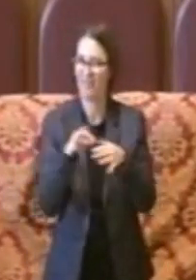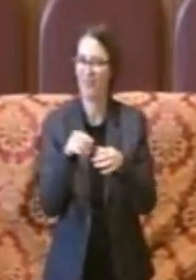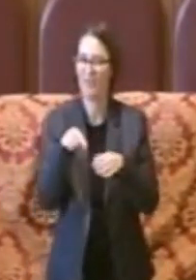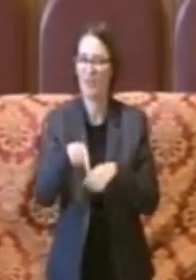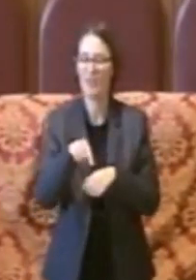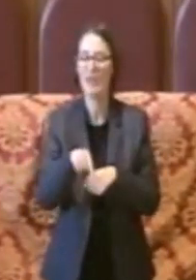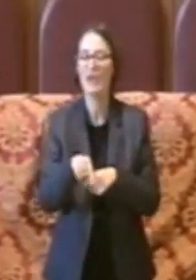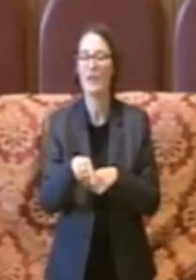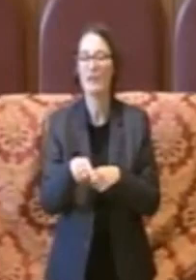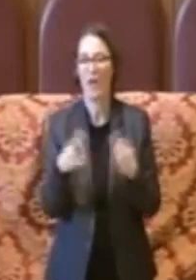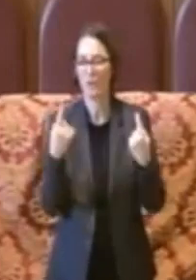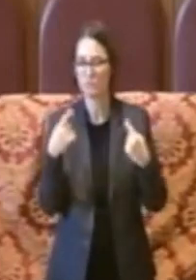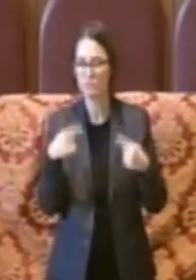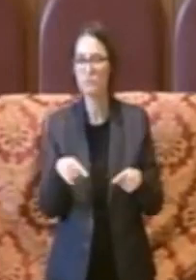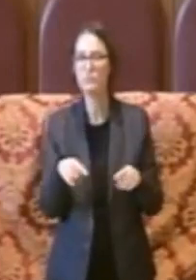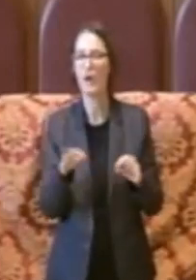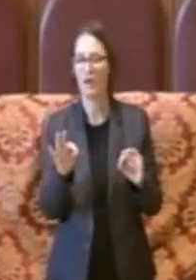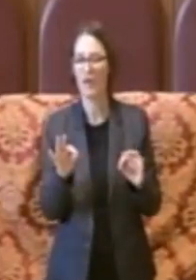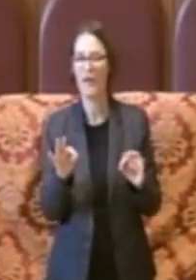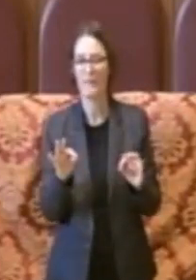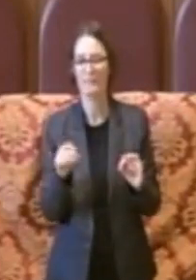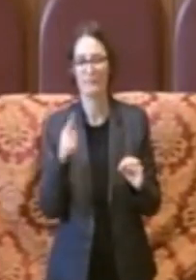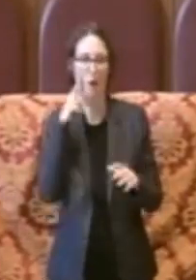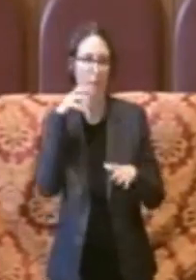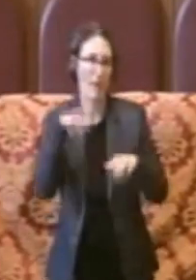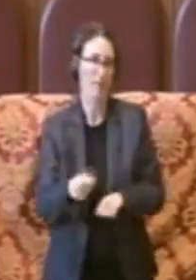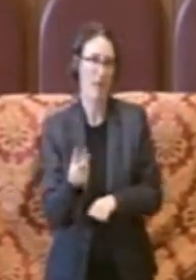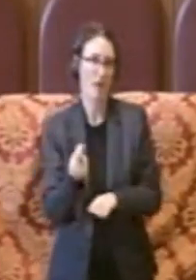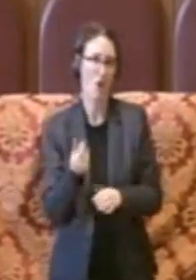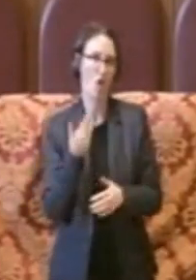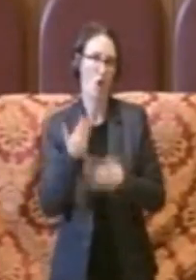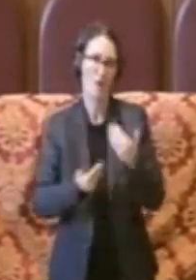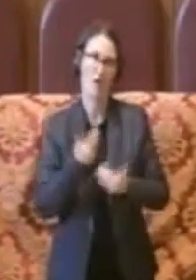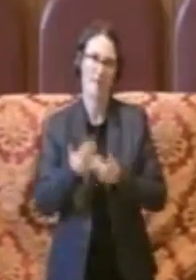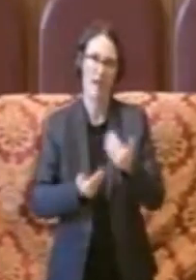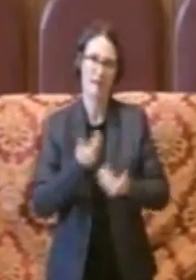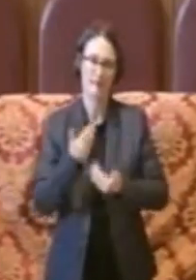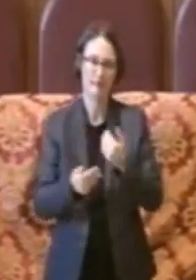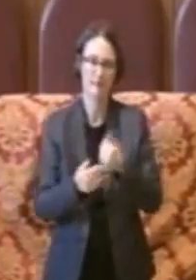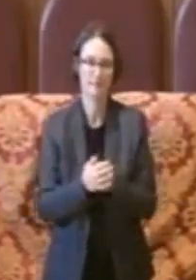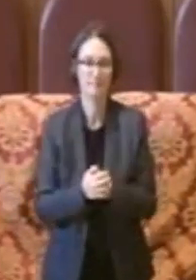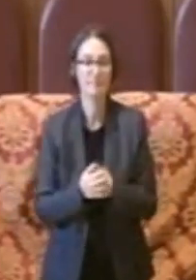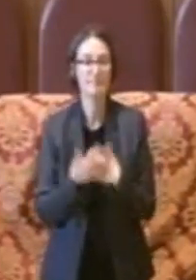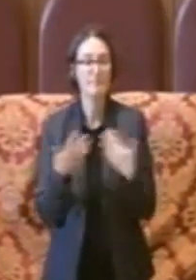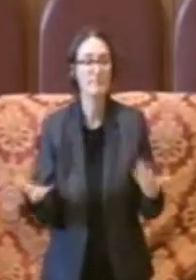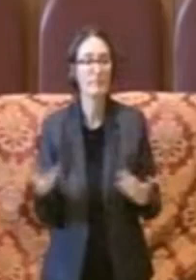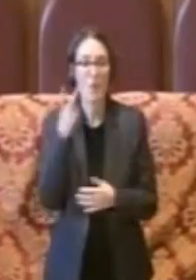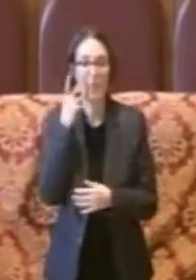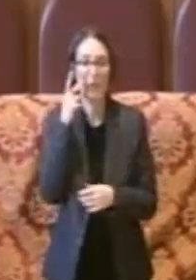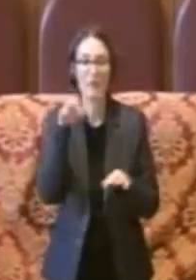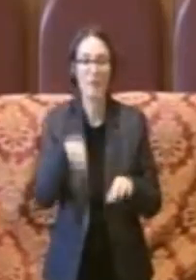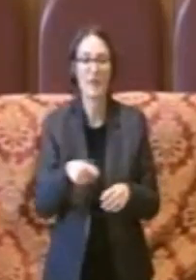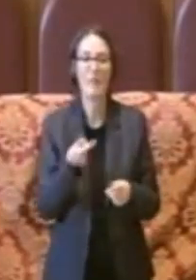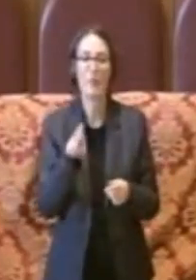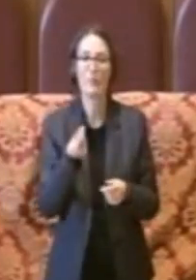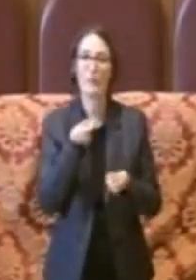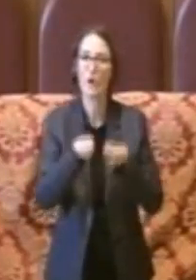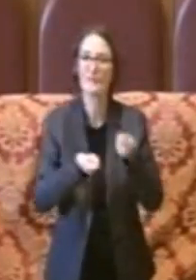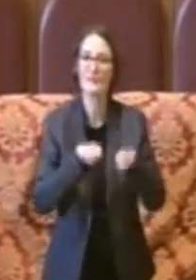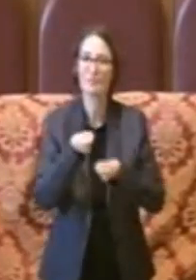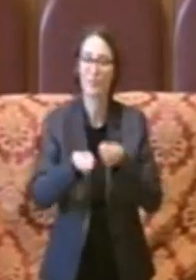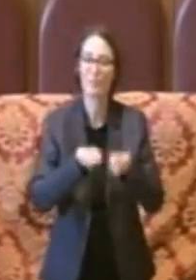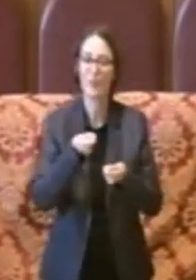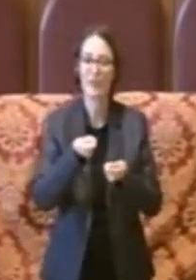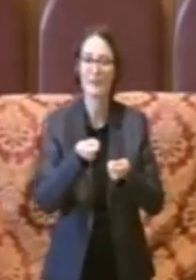anche ovviamente questo tipo di impegno economico. Quindi vediamo che la spesa legata alla